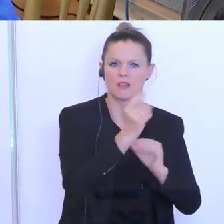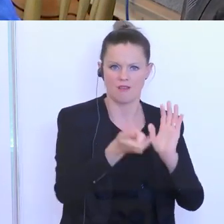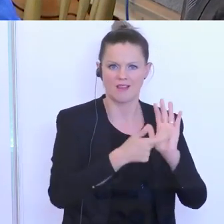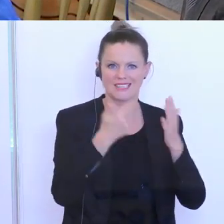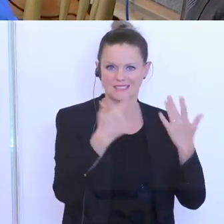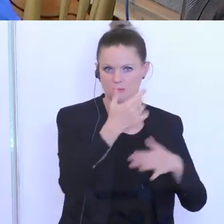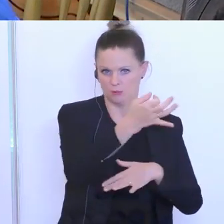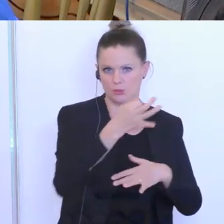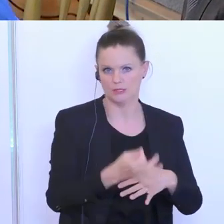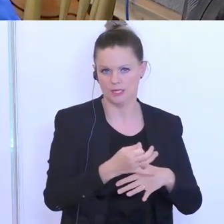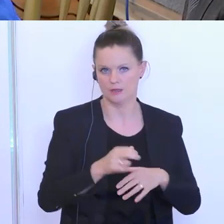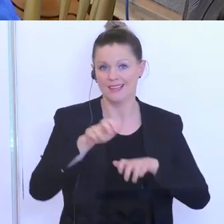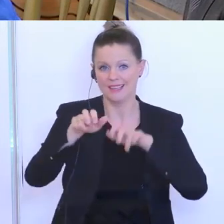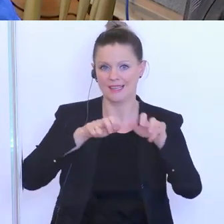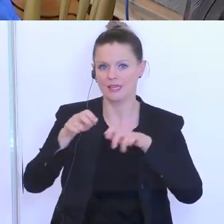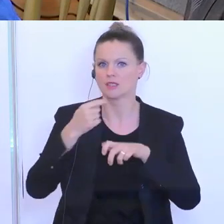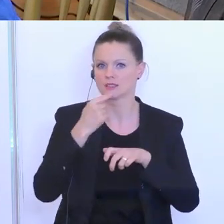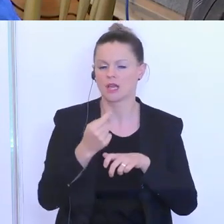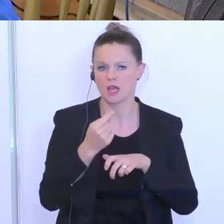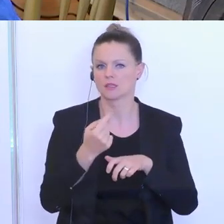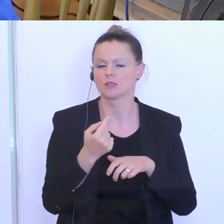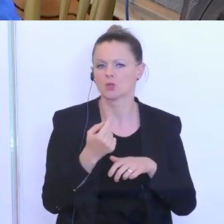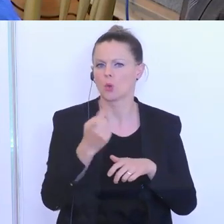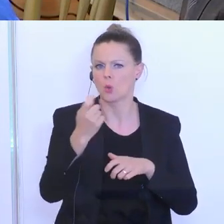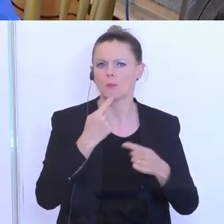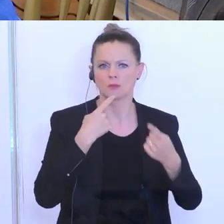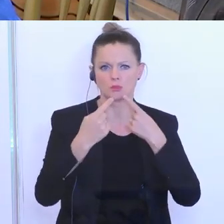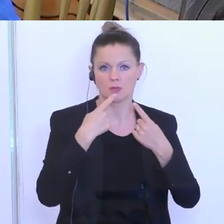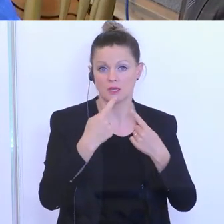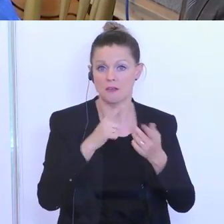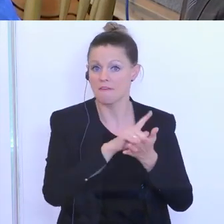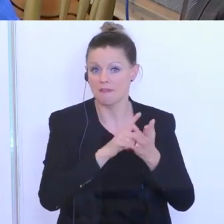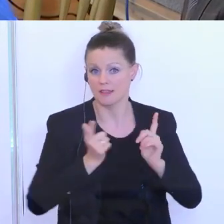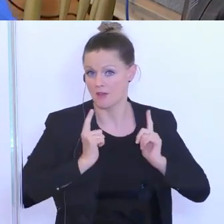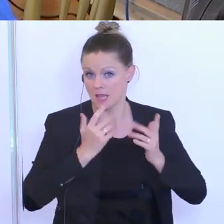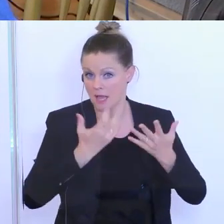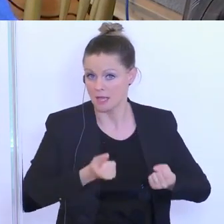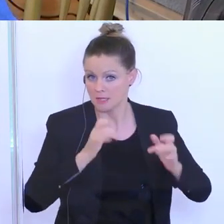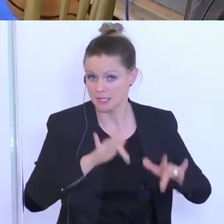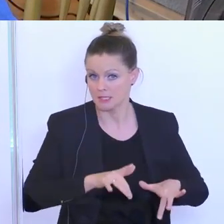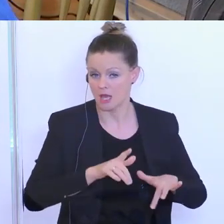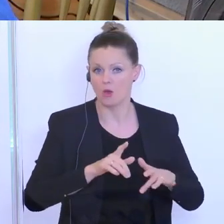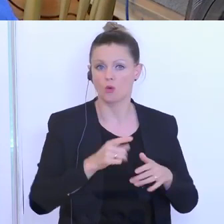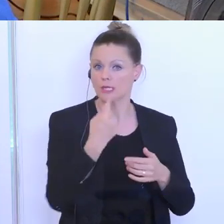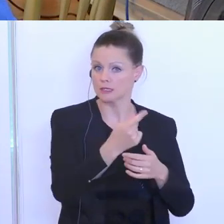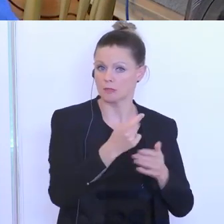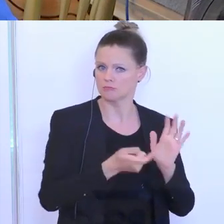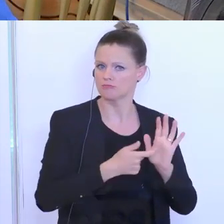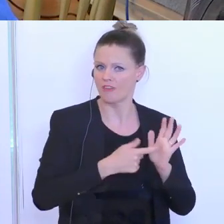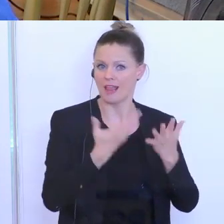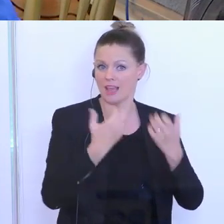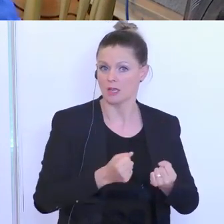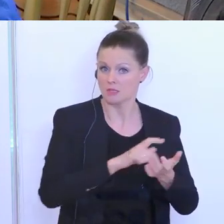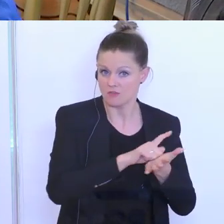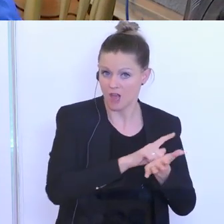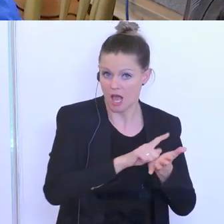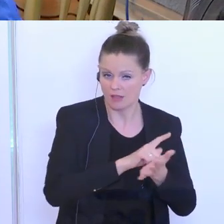Die Regierung hat zugesagt, es wird gesprochen. Darüber, wann erwarten Sie ein Ergebnis oder wann verlangen Sie ein Ergebnis? Die